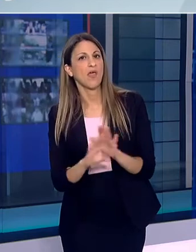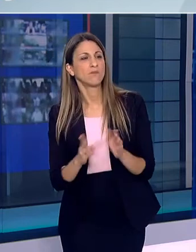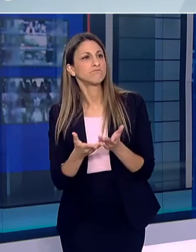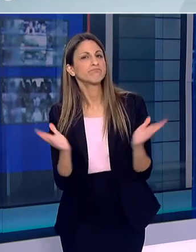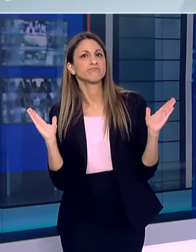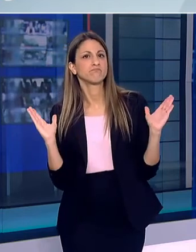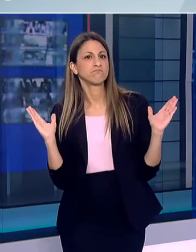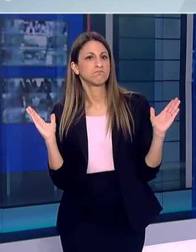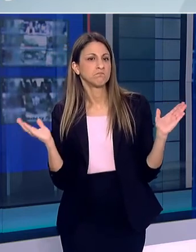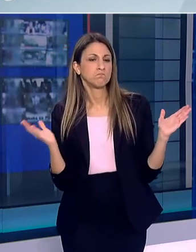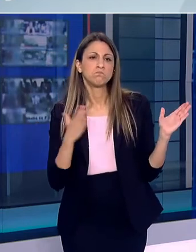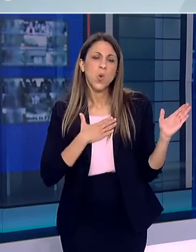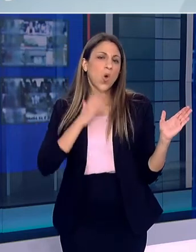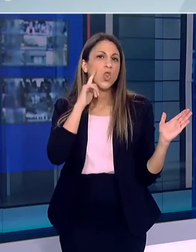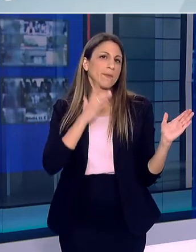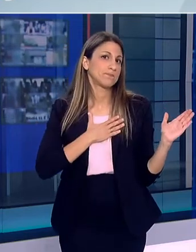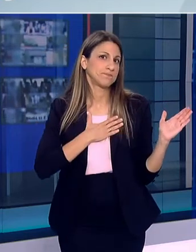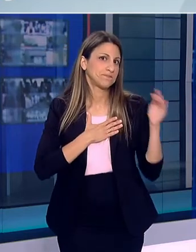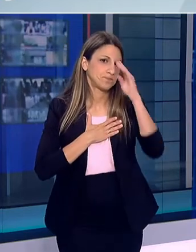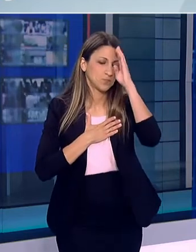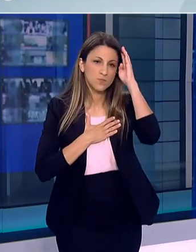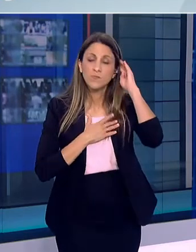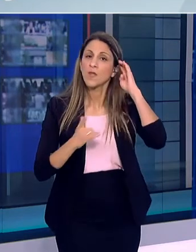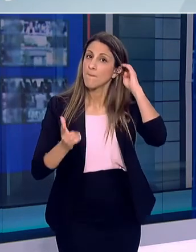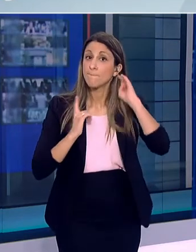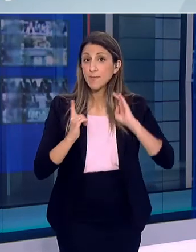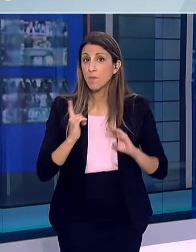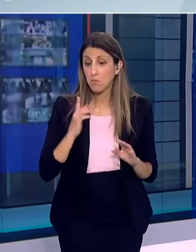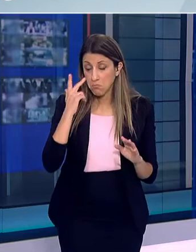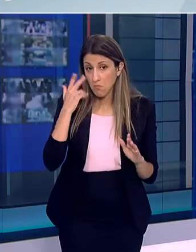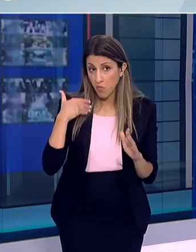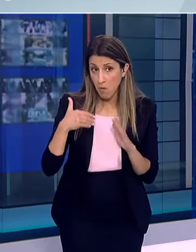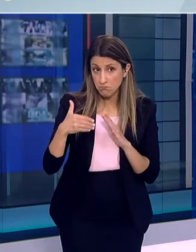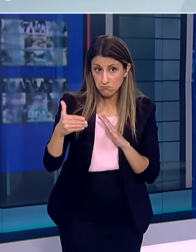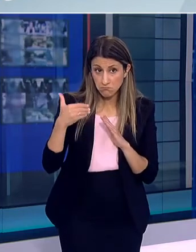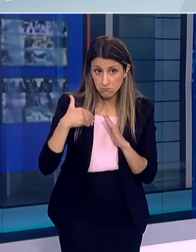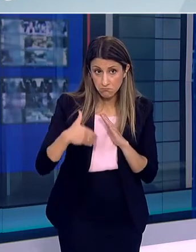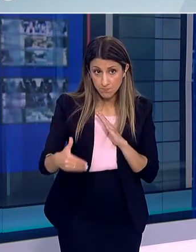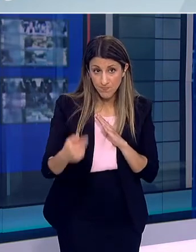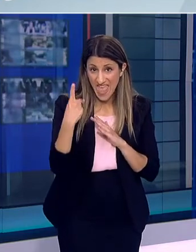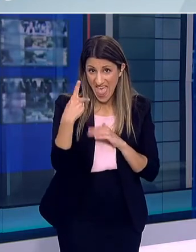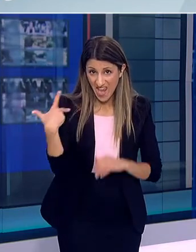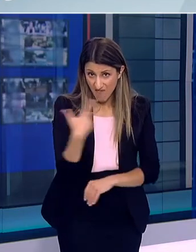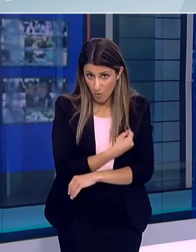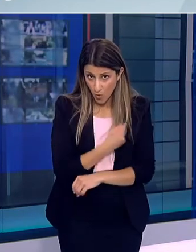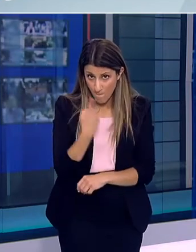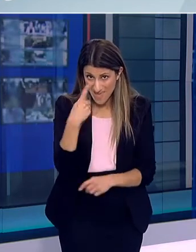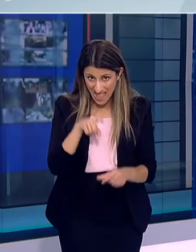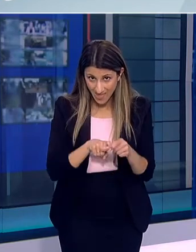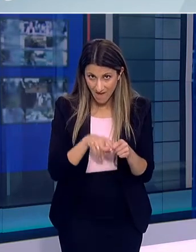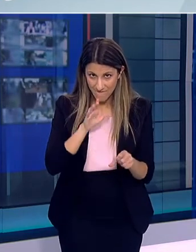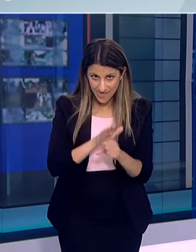προσθέσει κάτι Εμένα αυτή είναι η τοποθετησής μου Θα περιμένω με πολύ ενδιαφέρον να δω Δεν θα φτάσει ένα εμβόλιο από μια εταιρεία